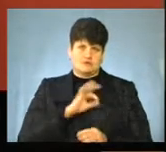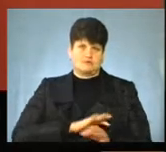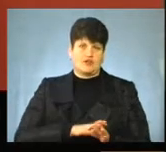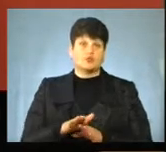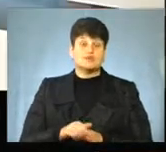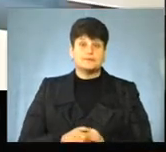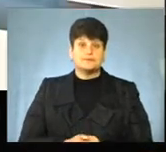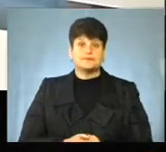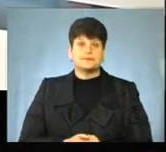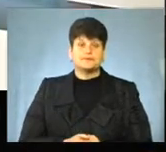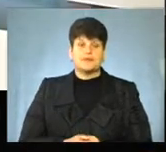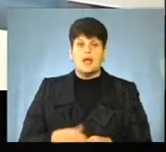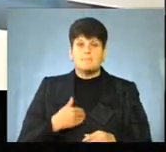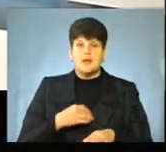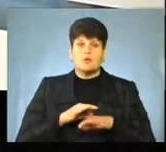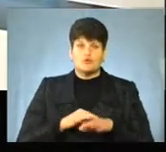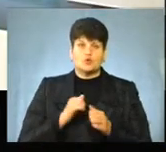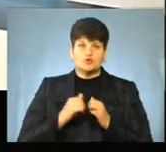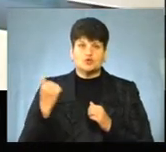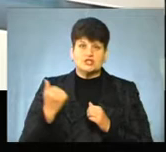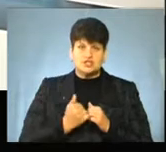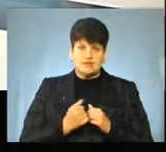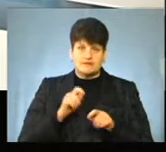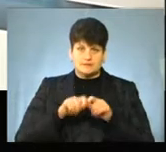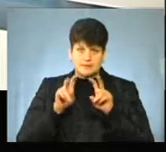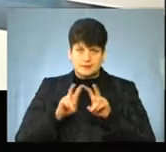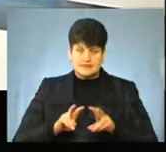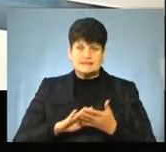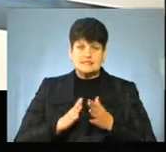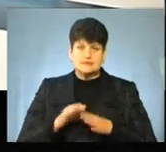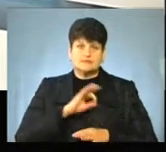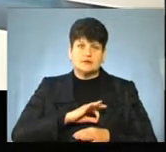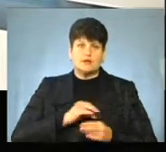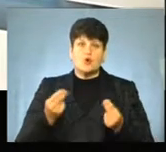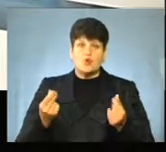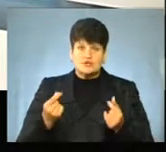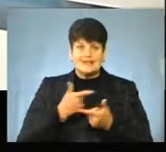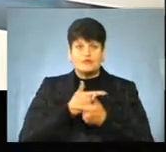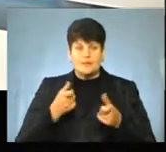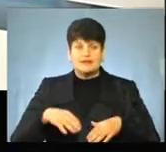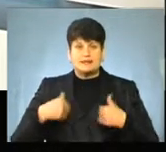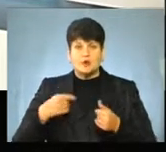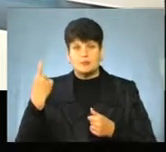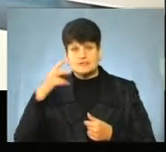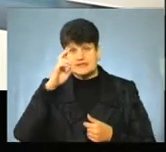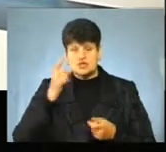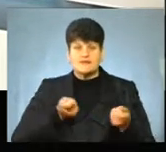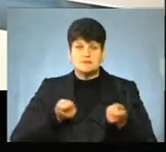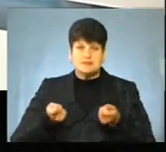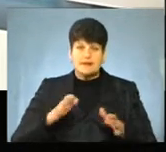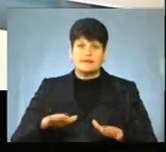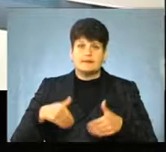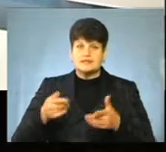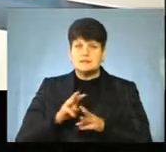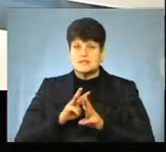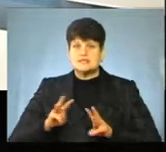використали? Ми проводимо щотижневий моніторинг стану усвоєння цих коштів, і інформація надається обласній державній адміністрації,